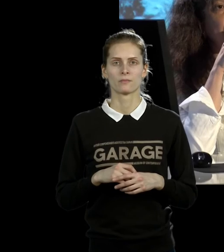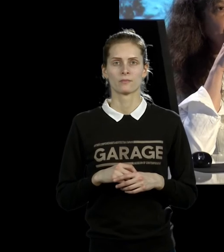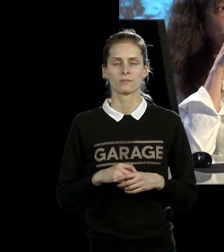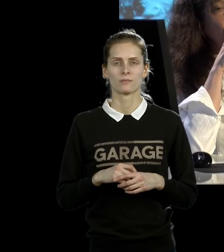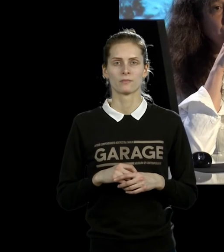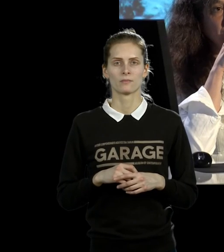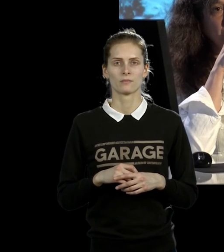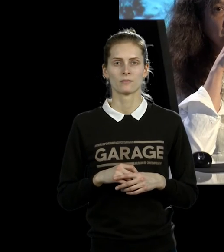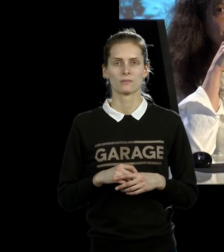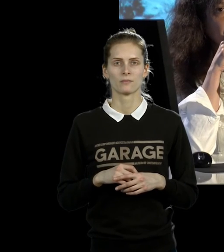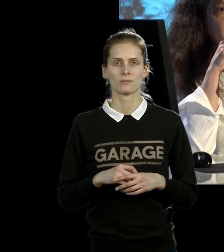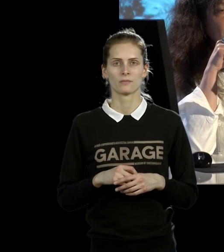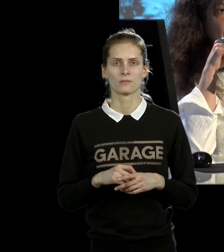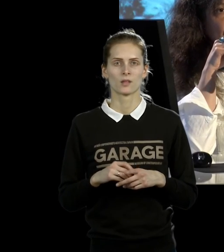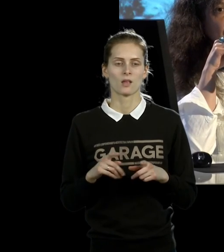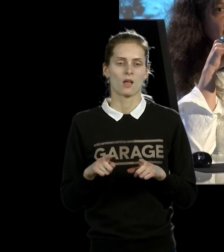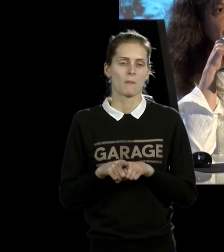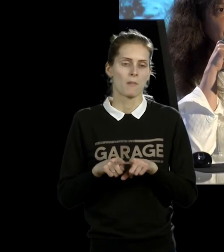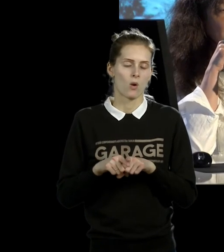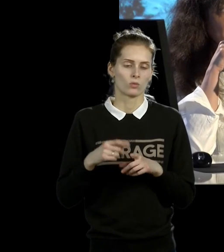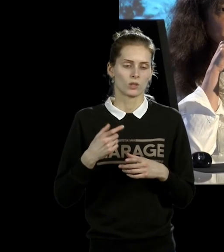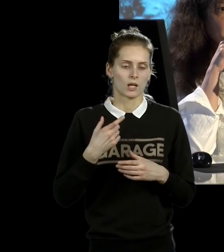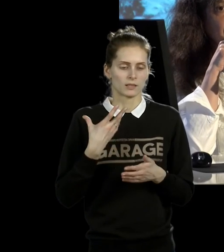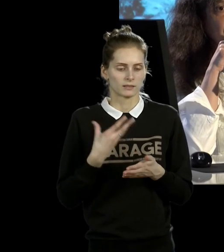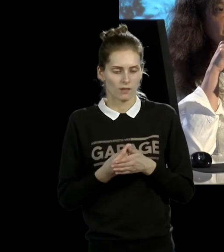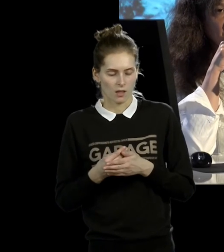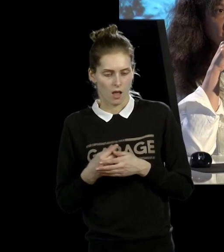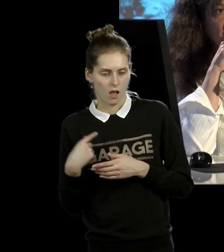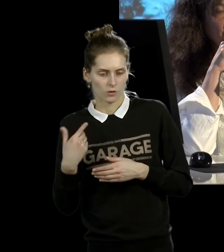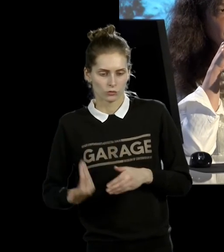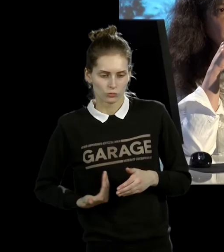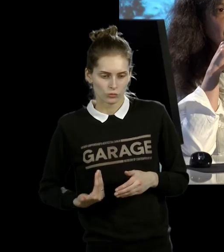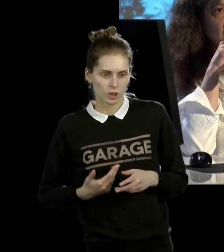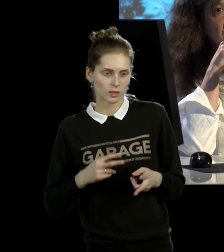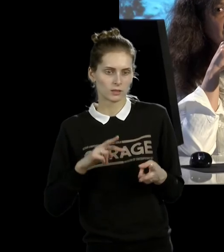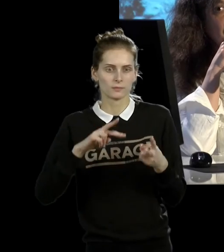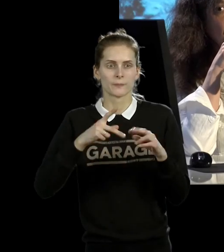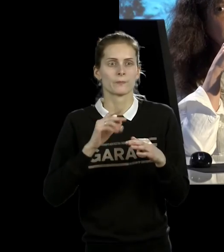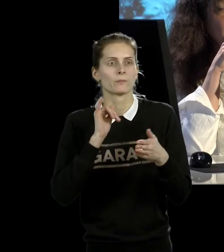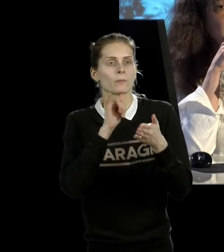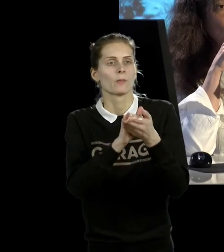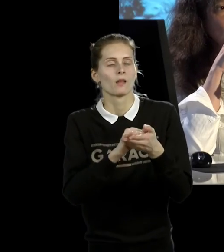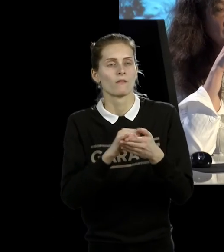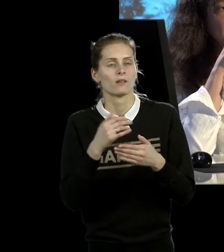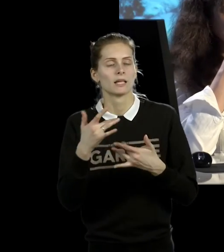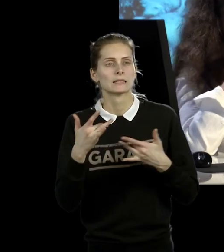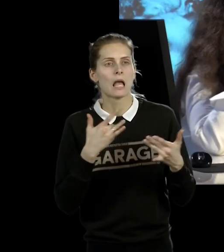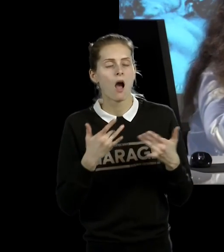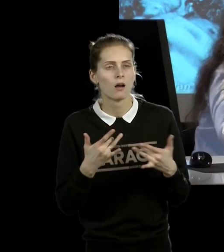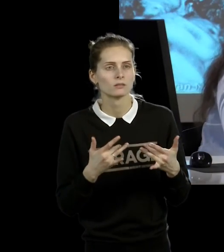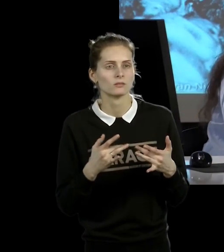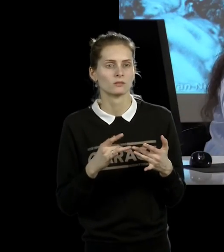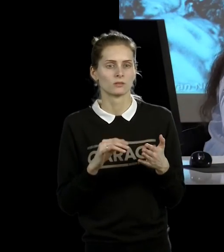этого разыгрывания собственной биографии, превращения актобиографии в театр, превращения актобиографии в фикшн, у Марины